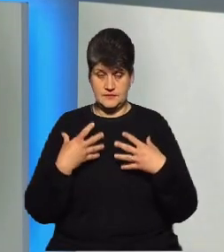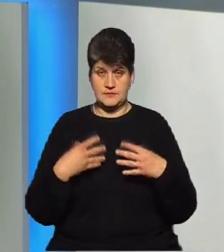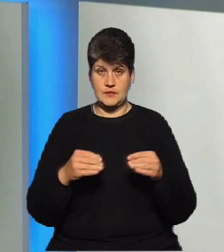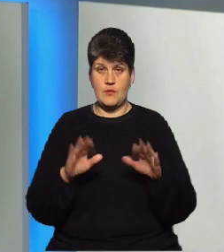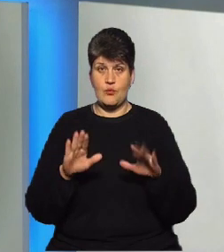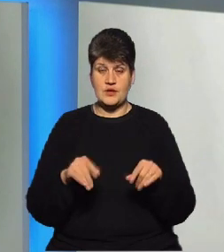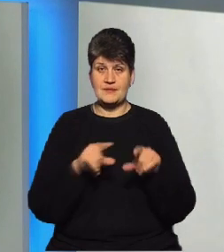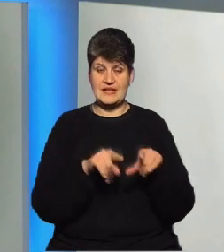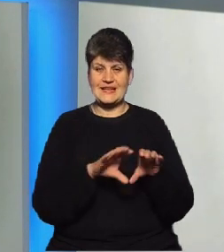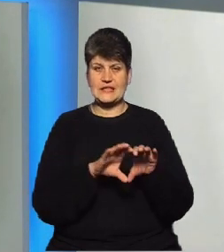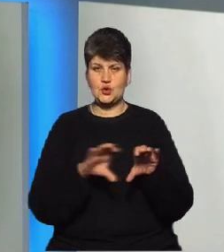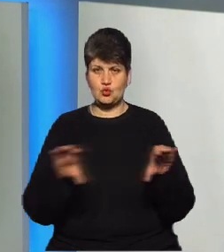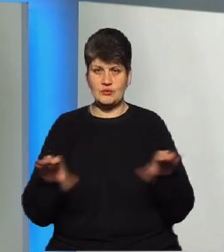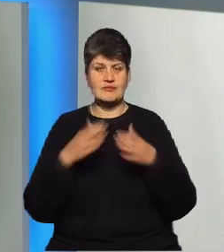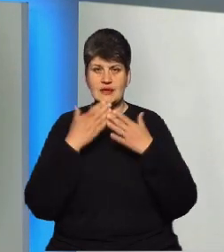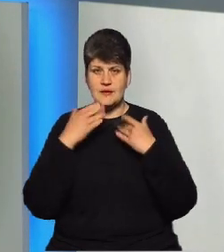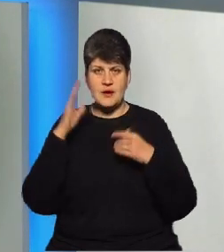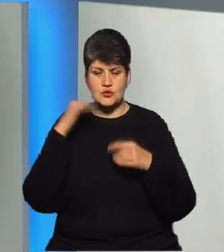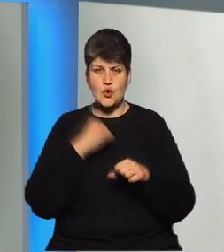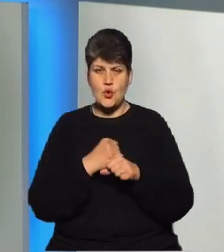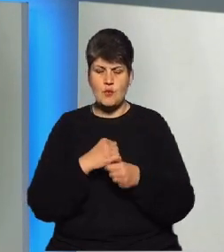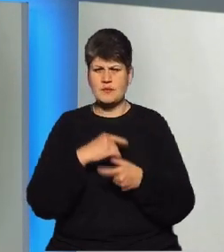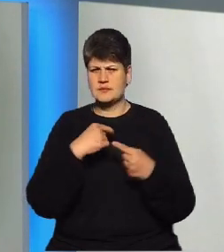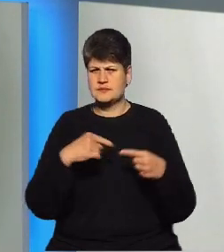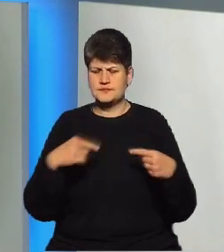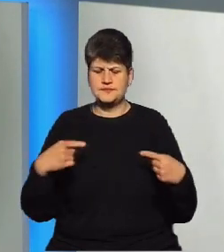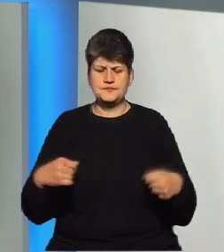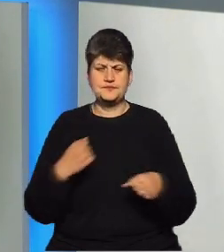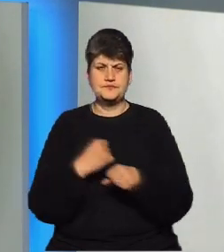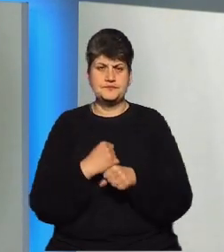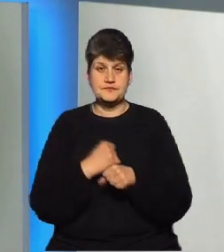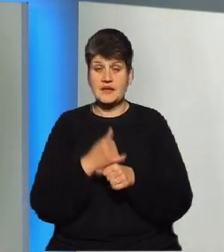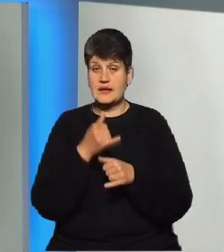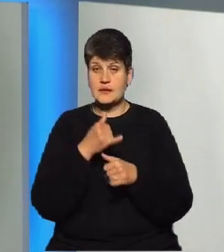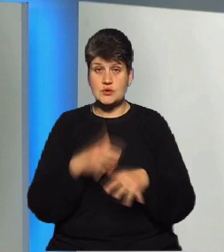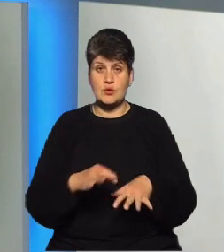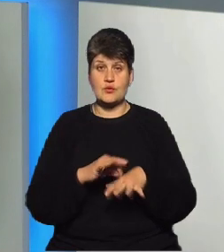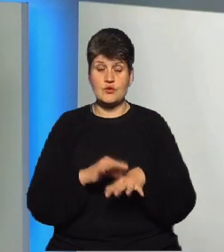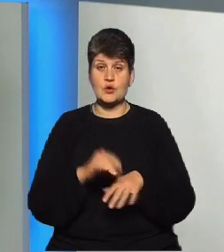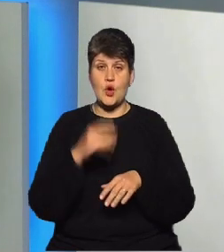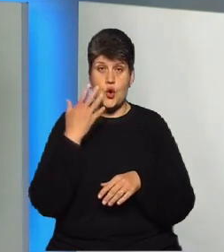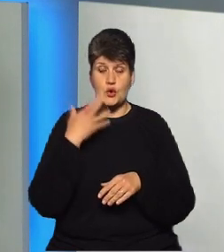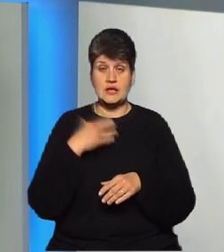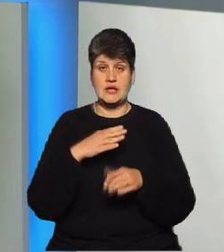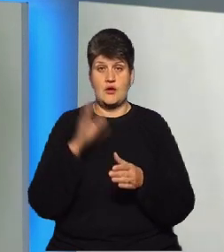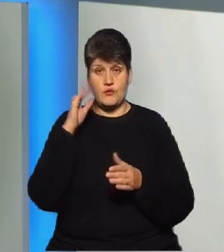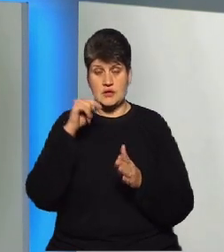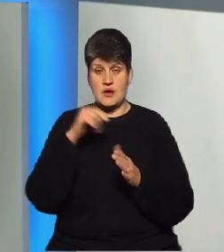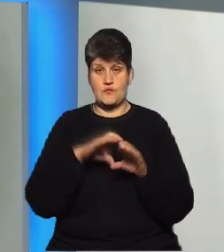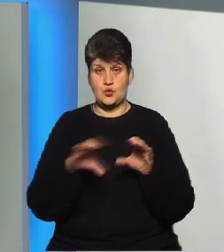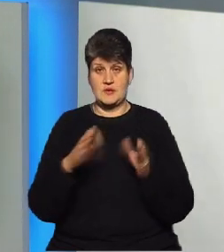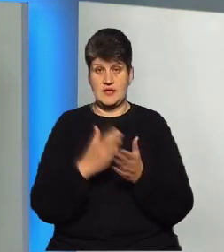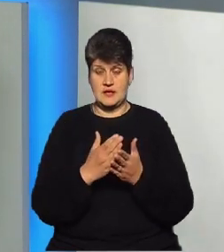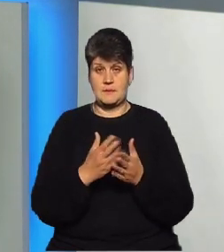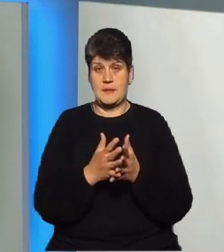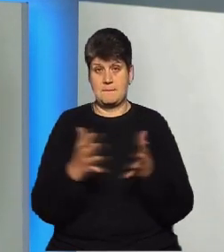трубах, де відсутня вода, виконуємо той комплекс робіт, який неможливо провести, коли вода присутня в трубах. Зокрема, сьогодні ми в основному виконуємо